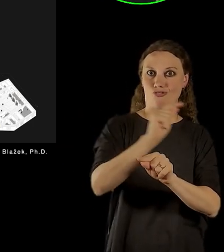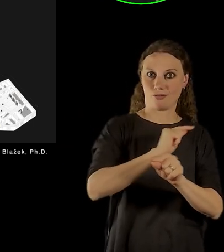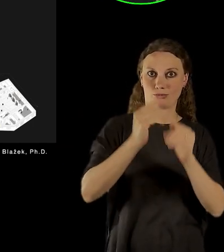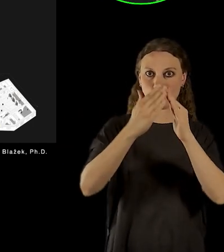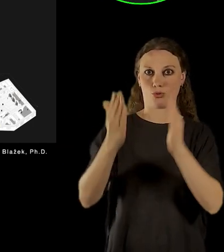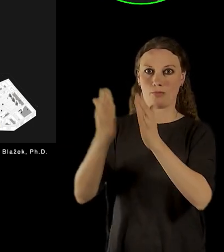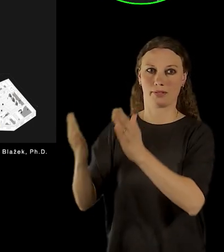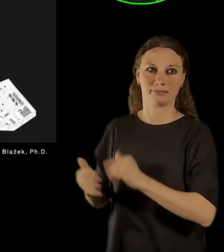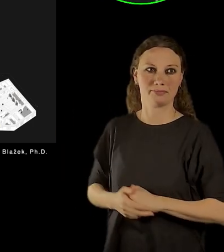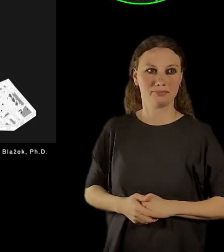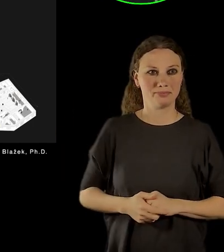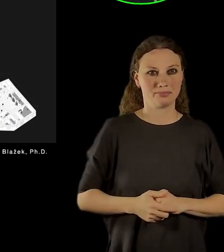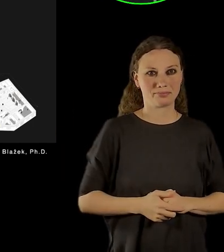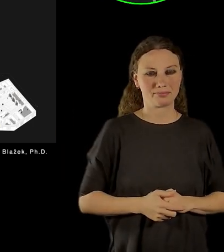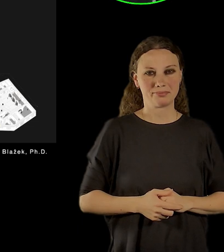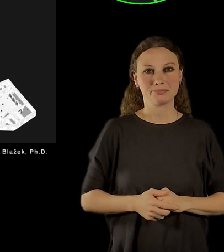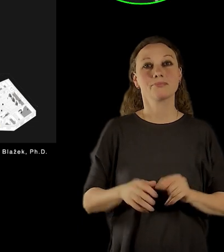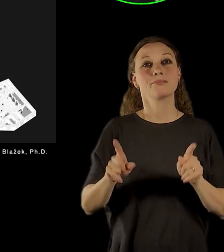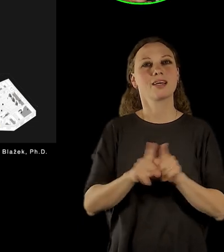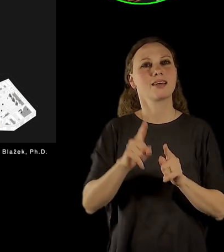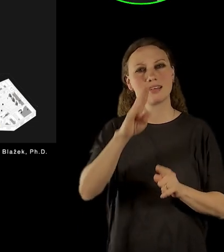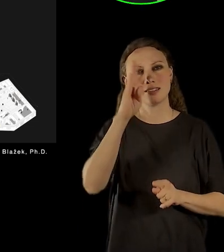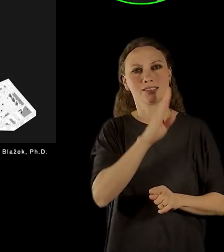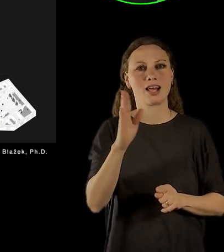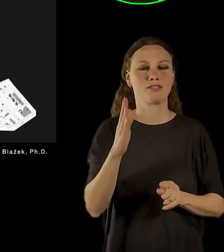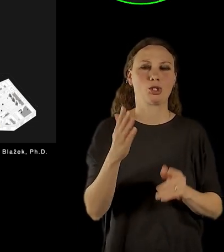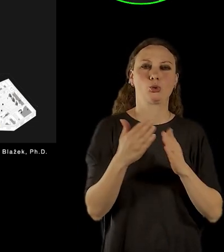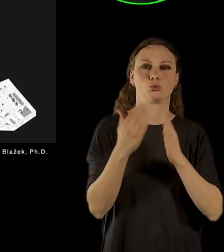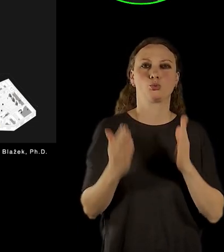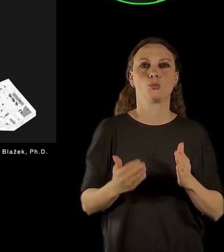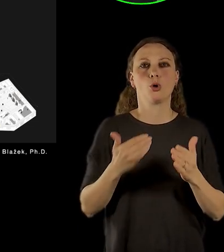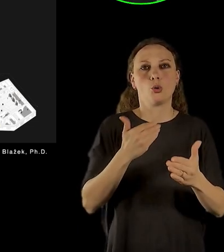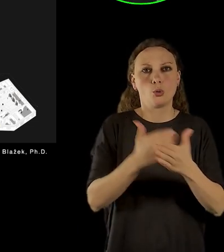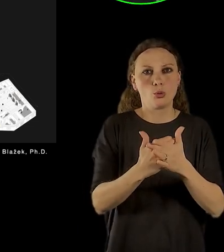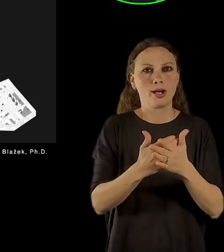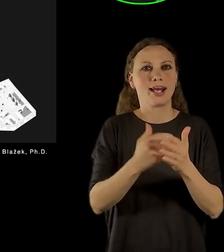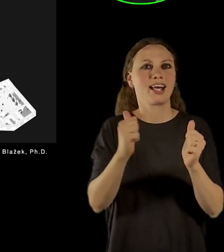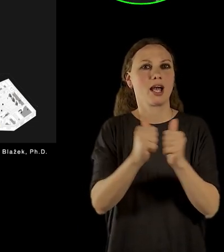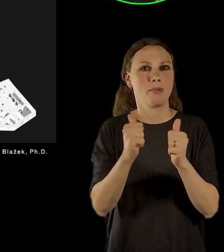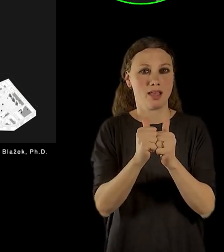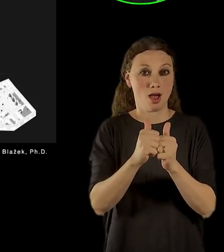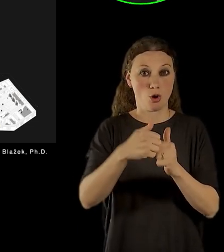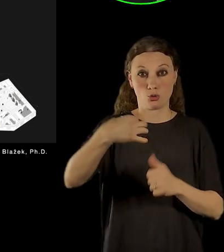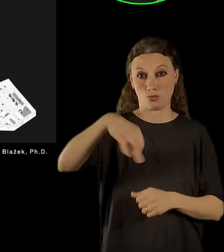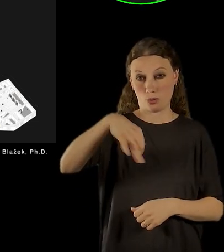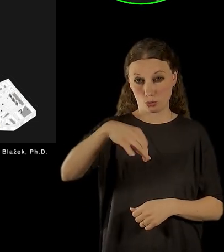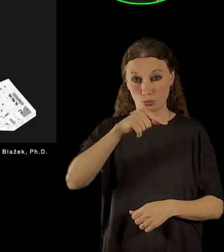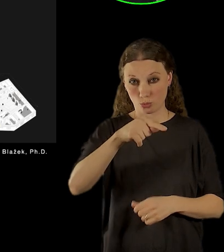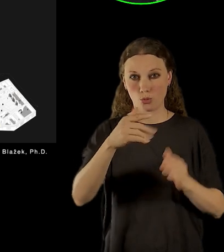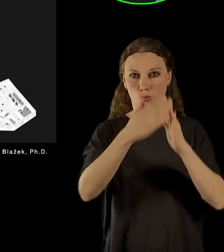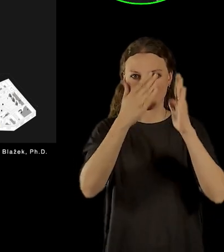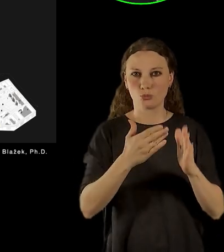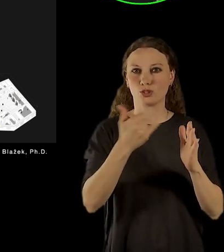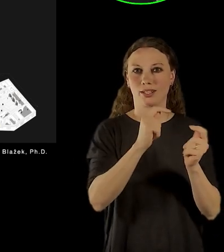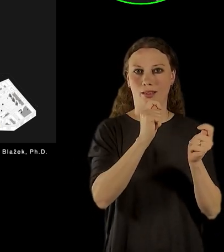toho známého domu kamenného zvonu. Ale je to také místo, kde vlastně